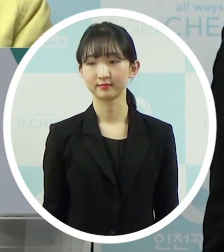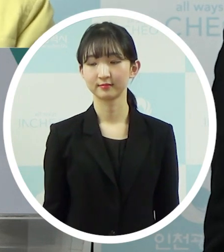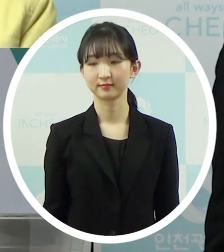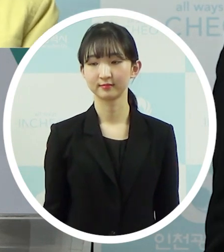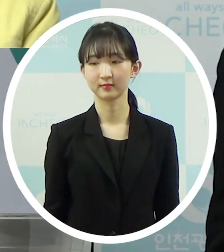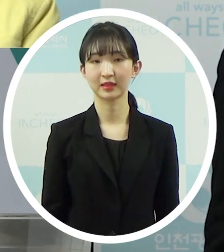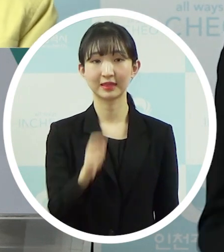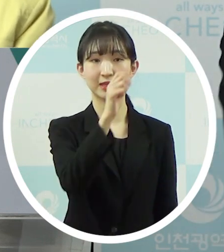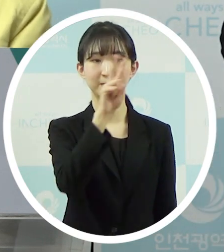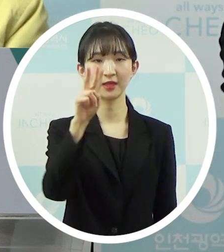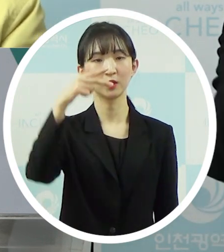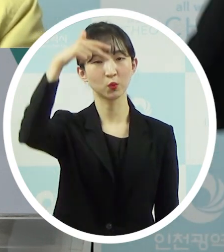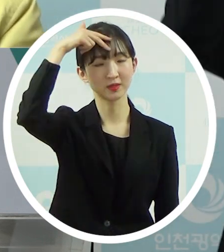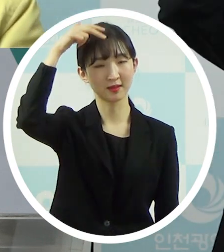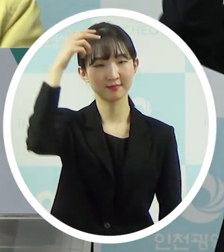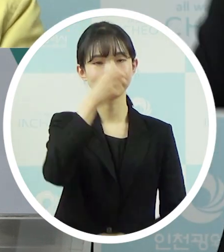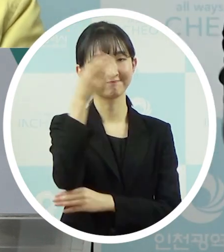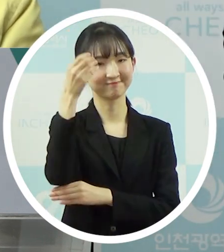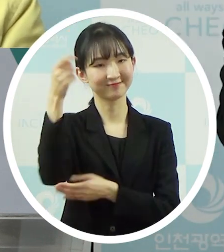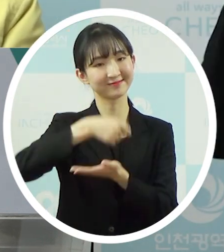TV조사원 강석입니다.